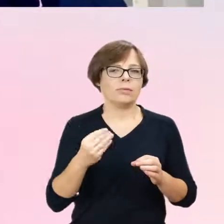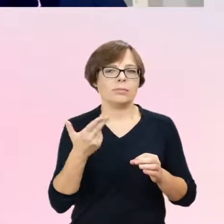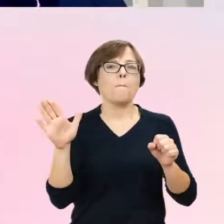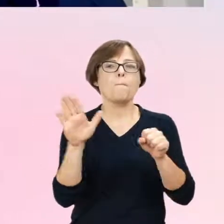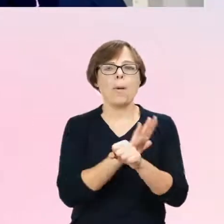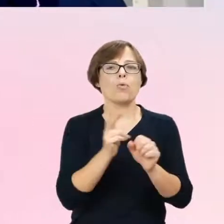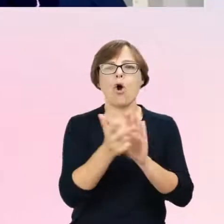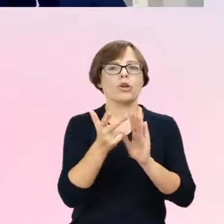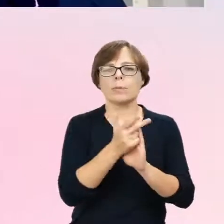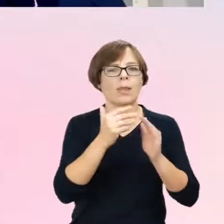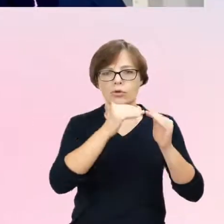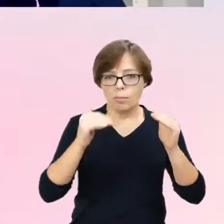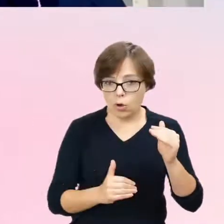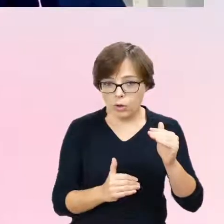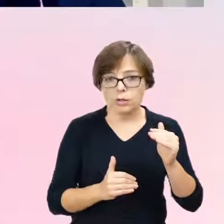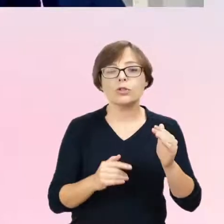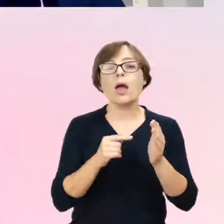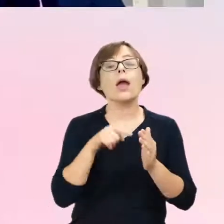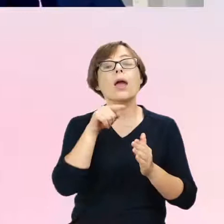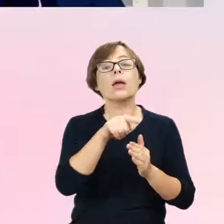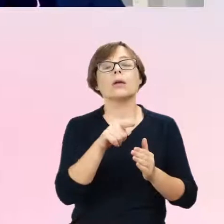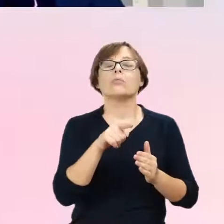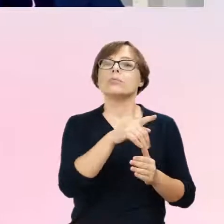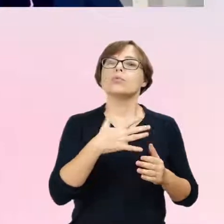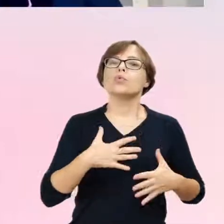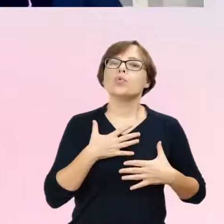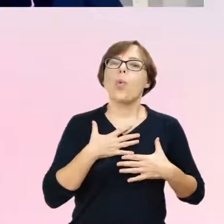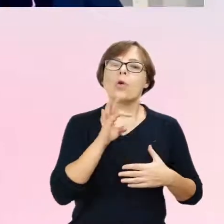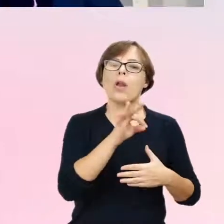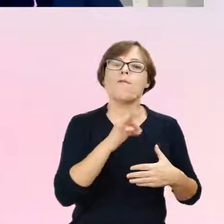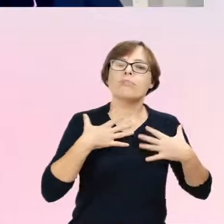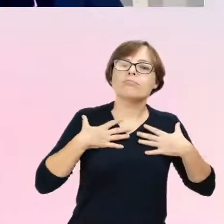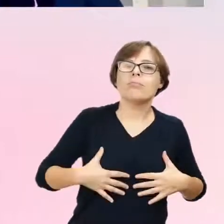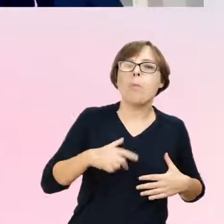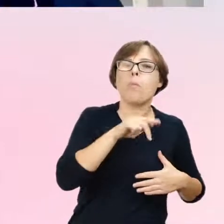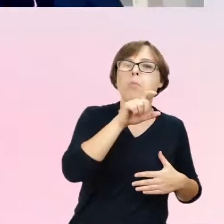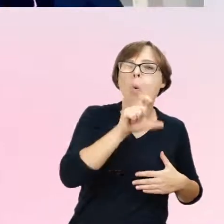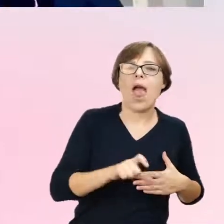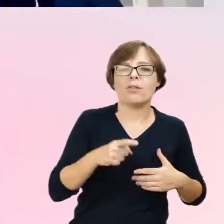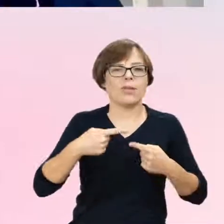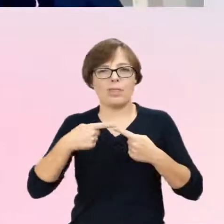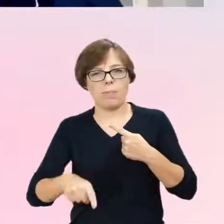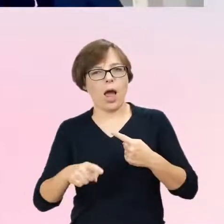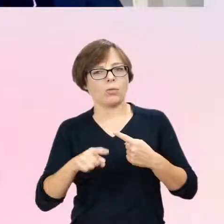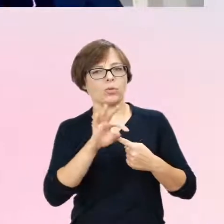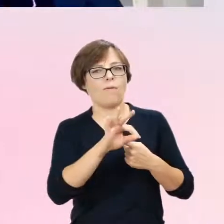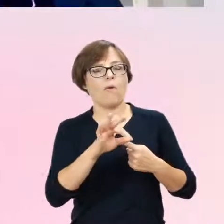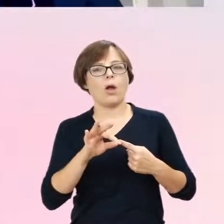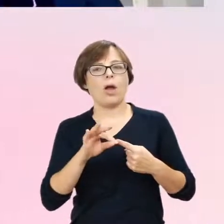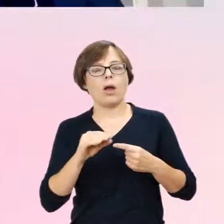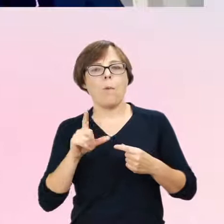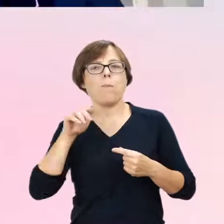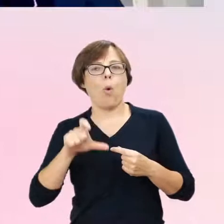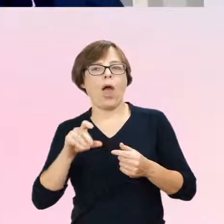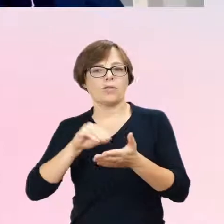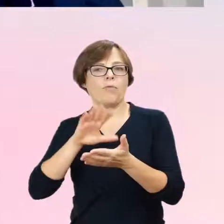tych definicjach mówić, co to jest niezgodność, dysforia itd. Przypomnę Państwu definicję, ale tutaj chciałam pokazać rozpowszechnienie.